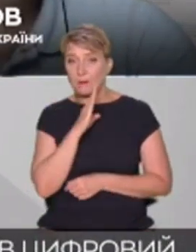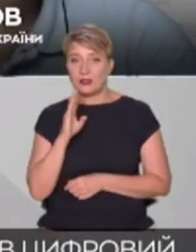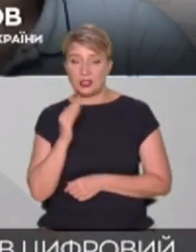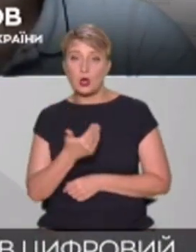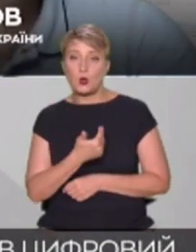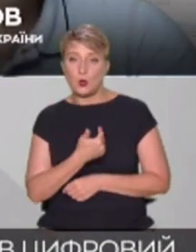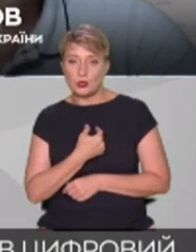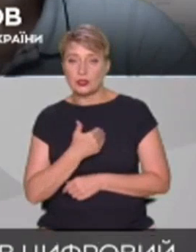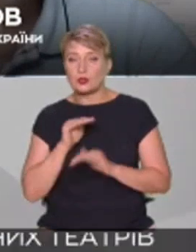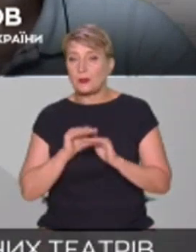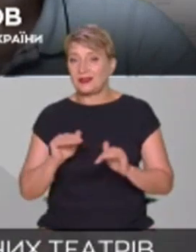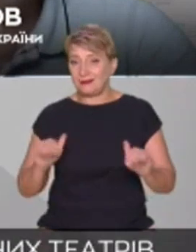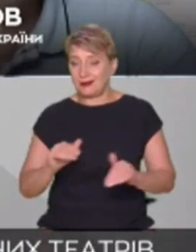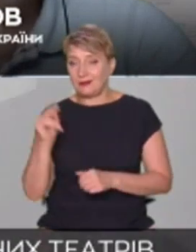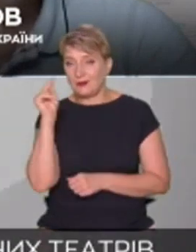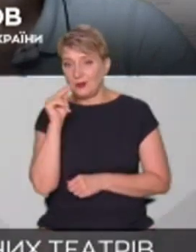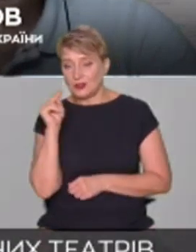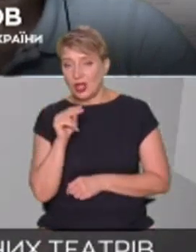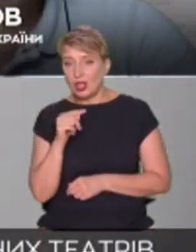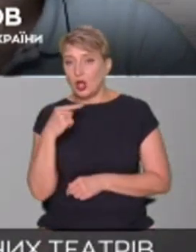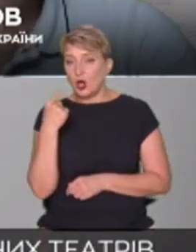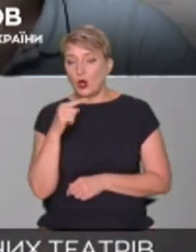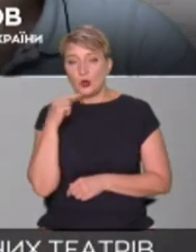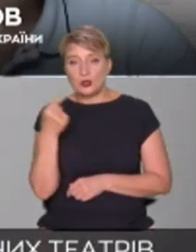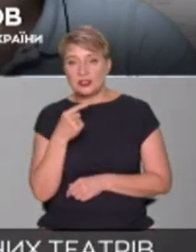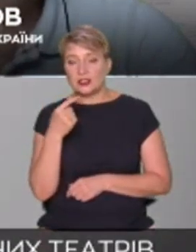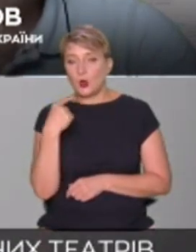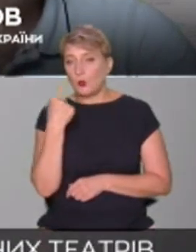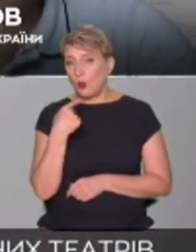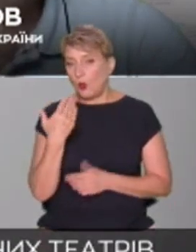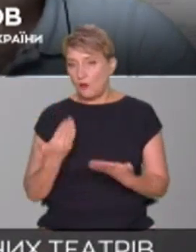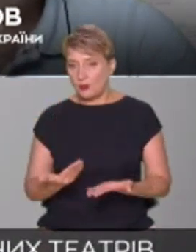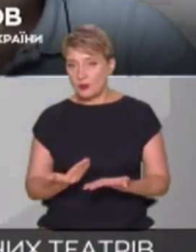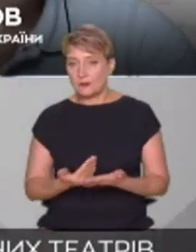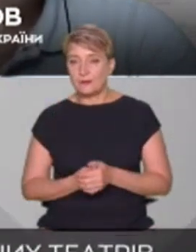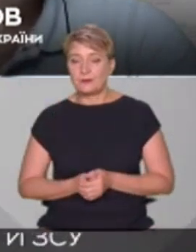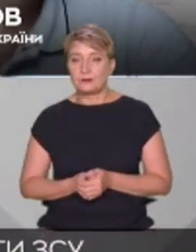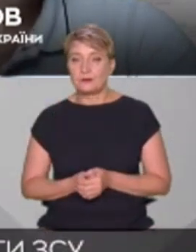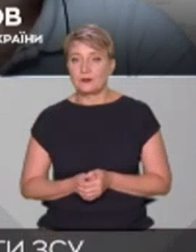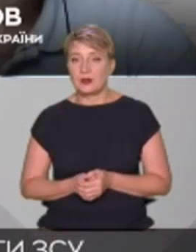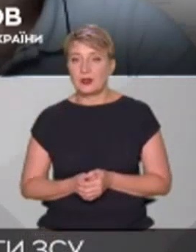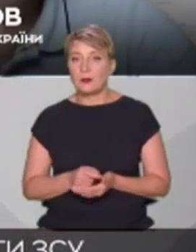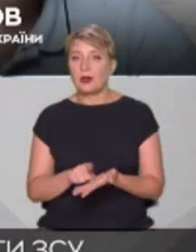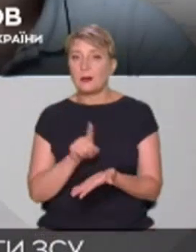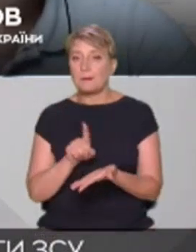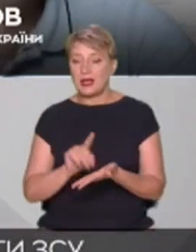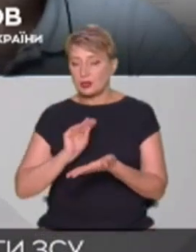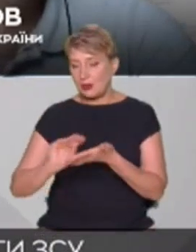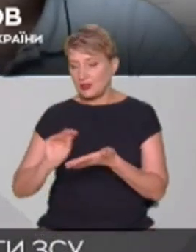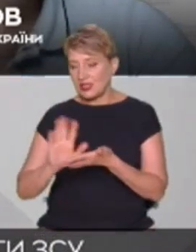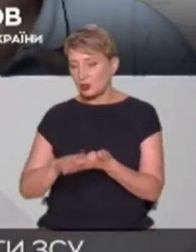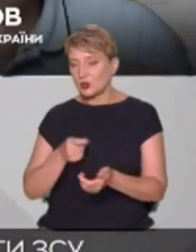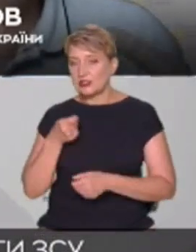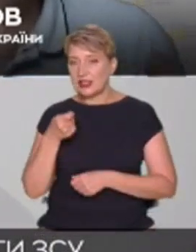дитина вивчала російську мову, або як факультатив, або як курс за вибором, то вони мають написати заяву, де